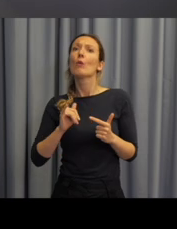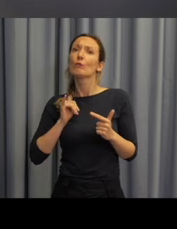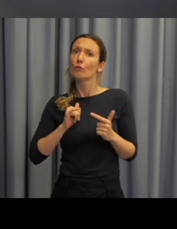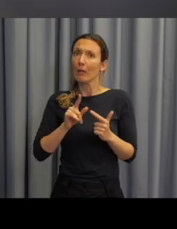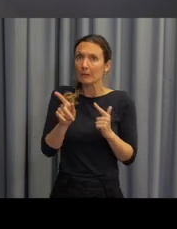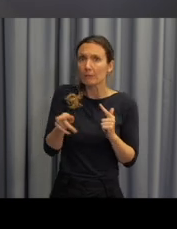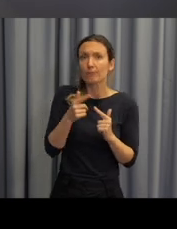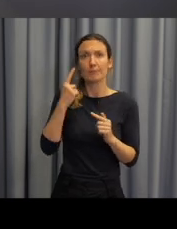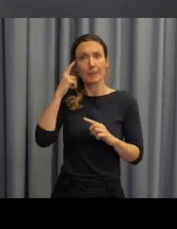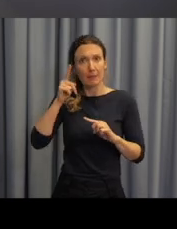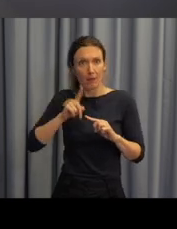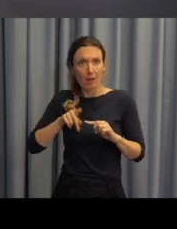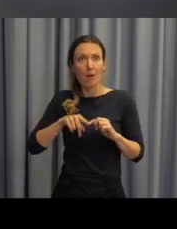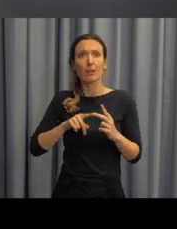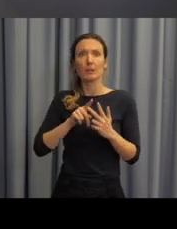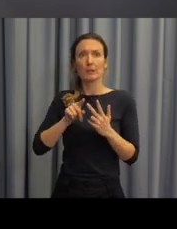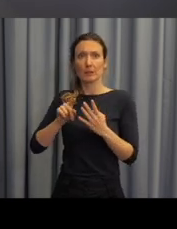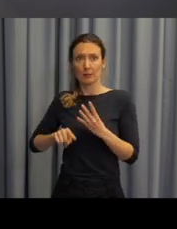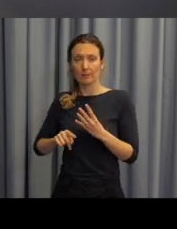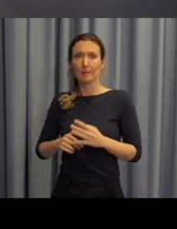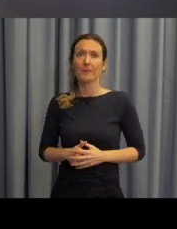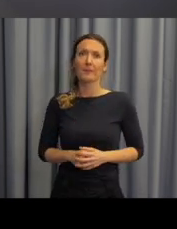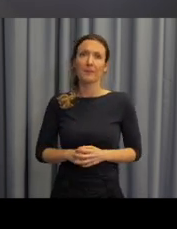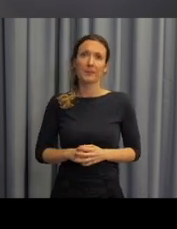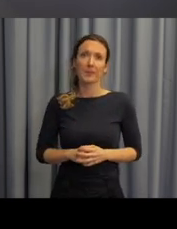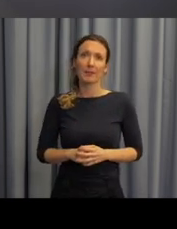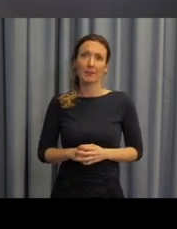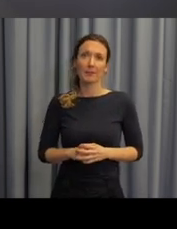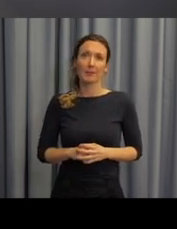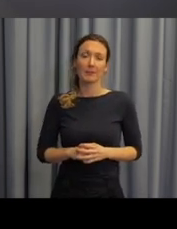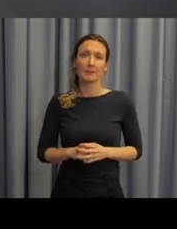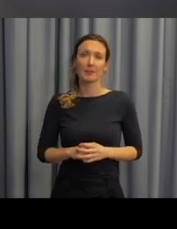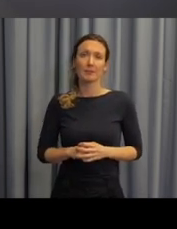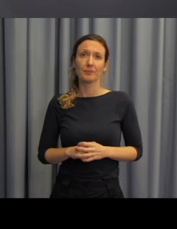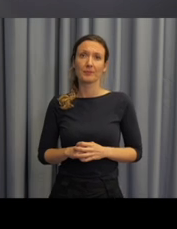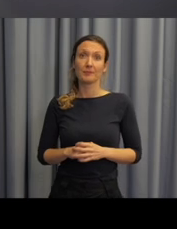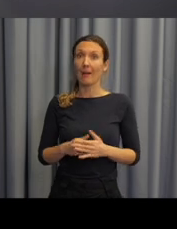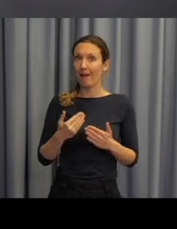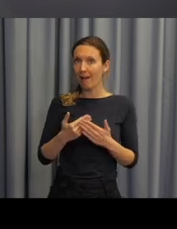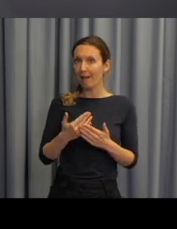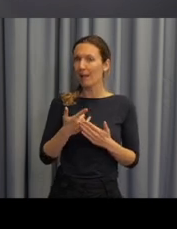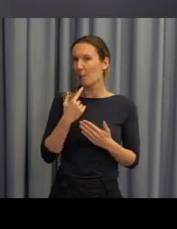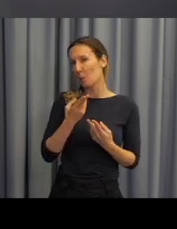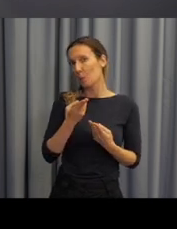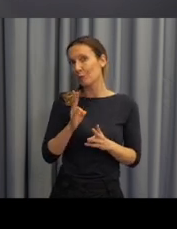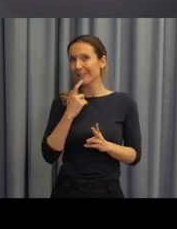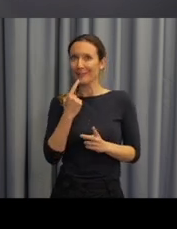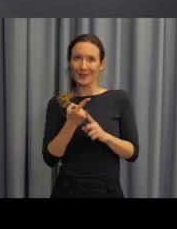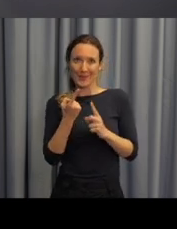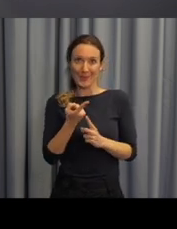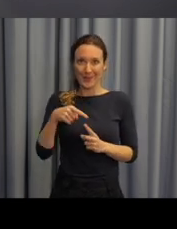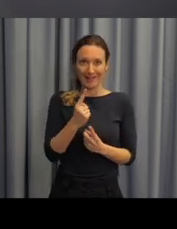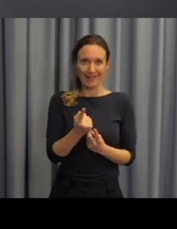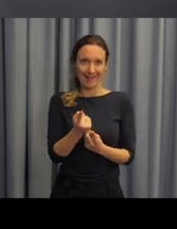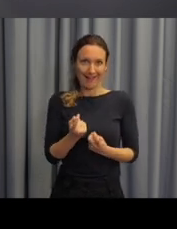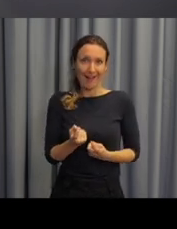například žáky s poruchou autistického spektra nebo žáky s mentálním postižením. Já bych se ale možná